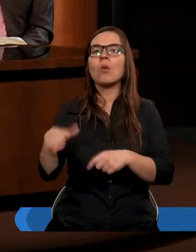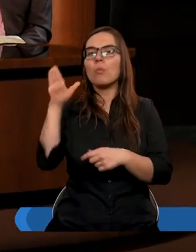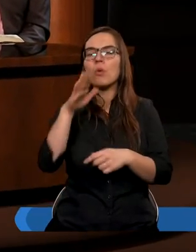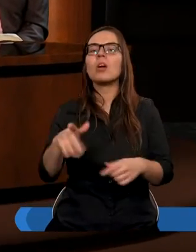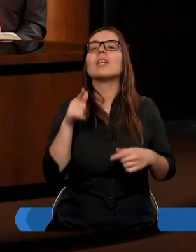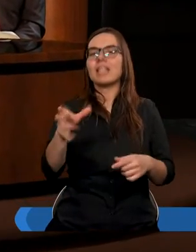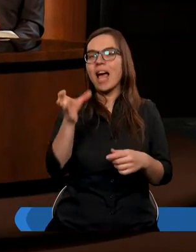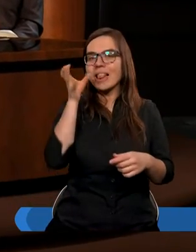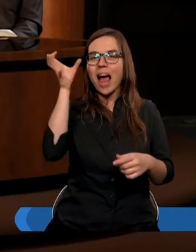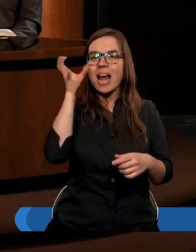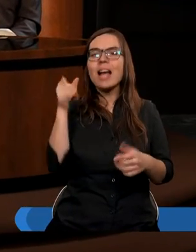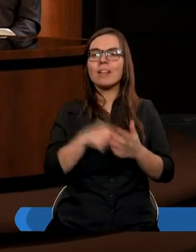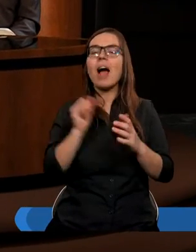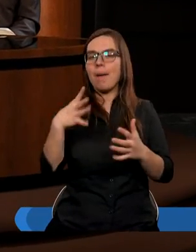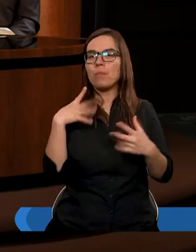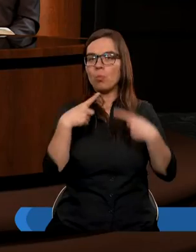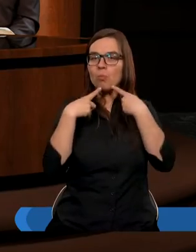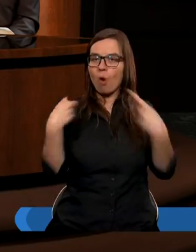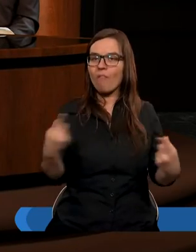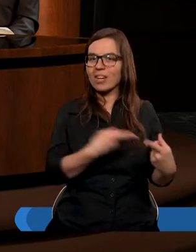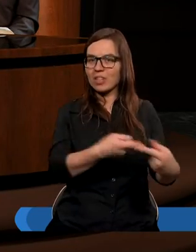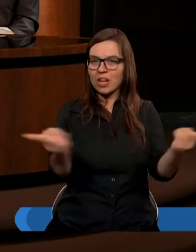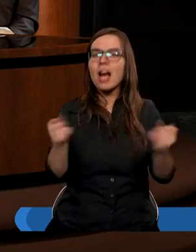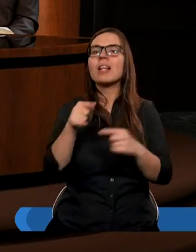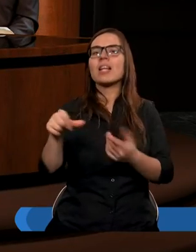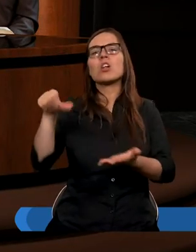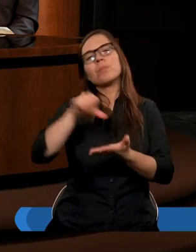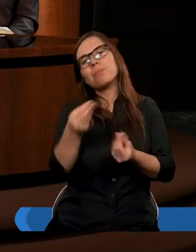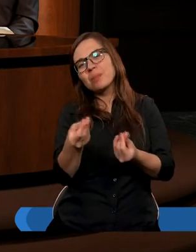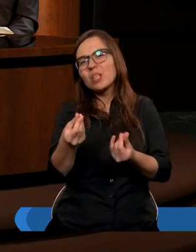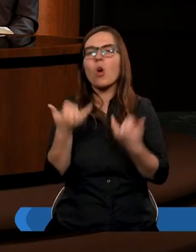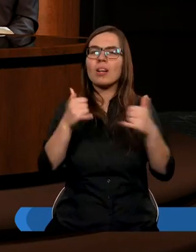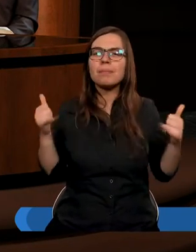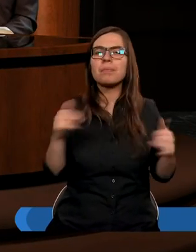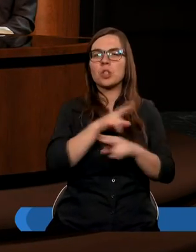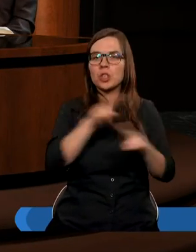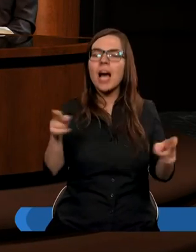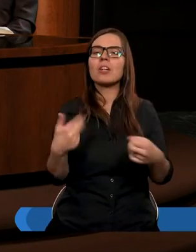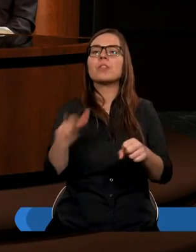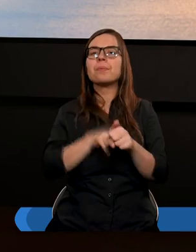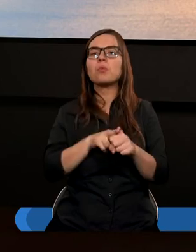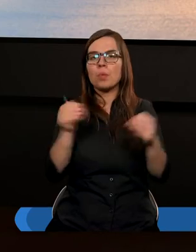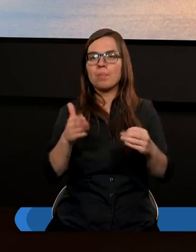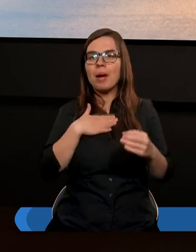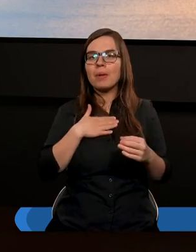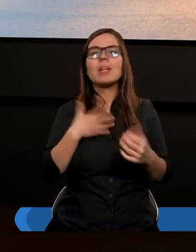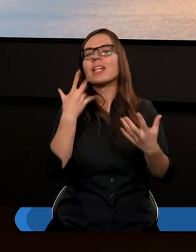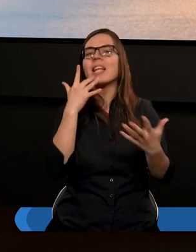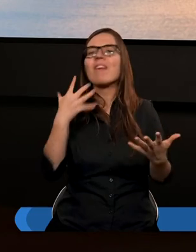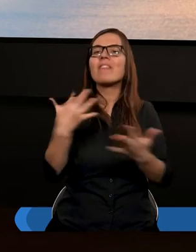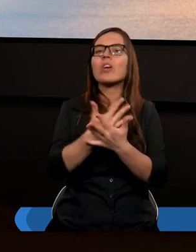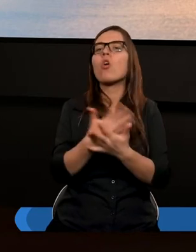w postaci talentów, tak jak było powiedziane, i środków też materialnych, i wielu jeszcze innych rzeczy, nie